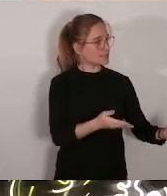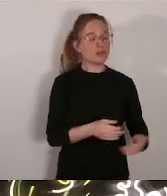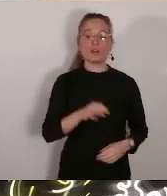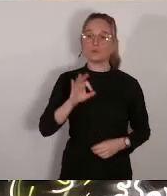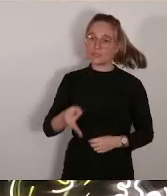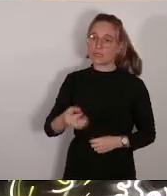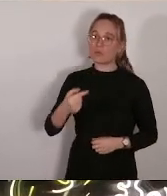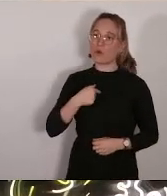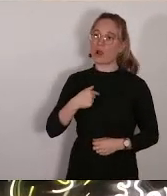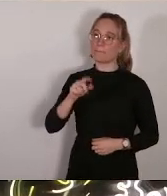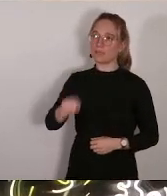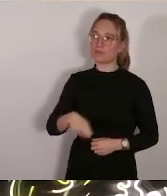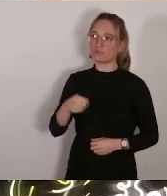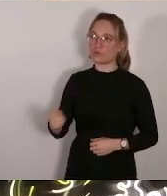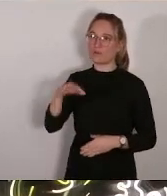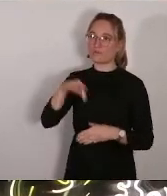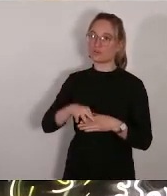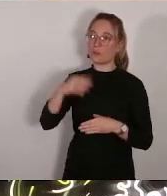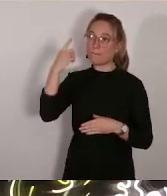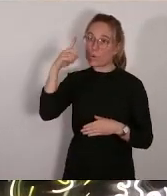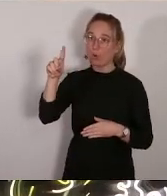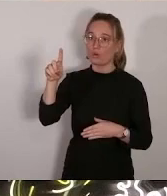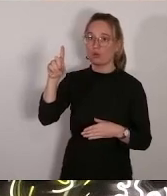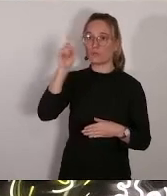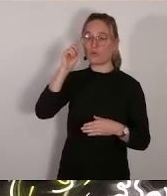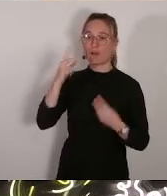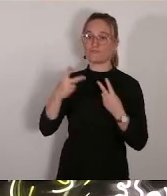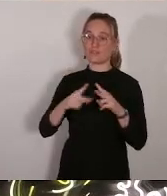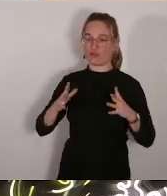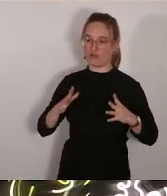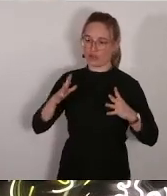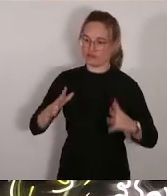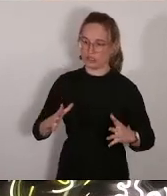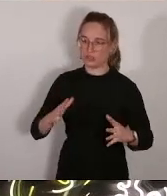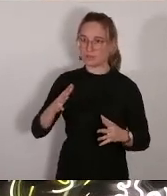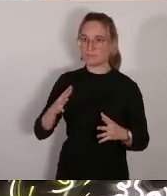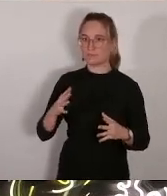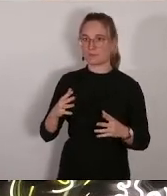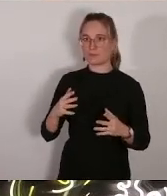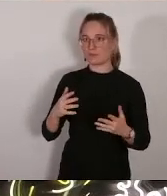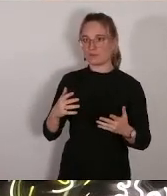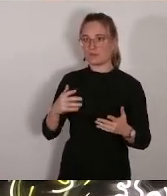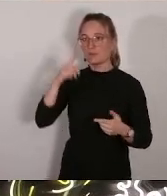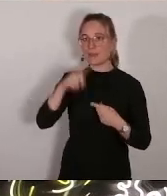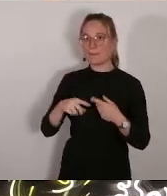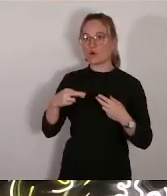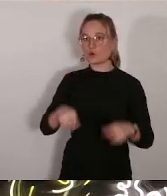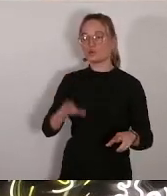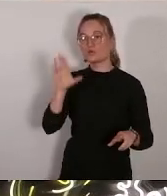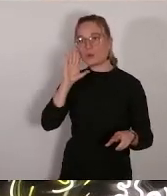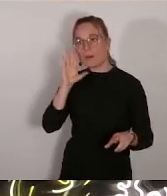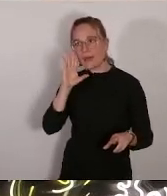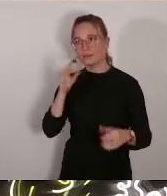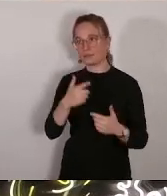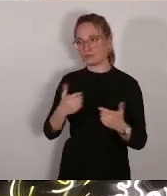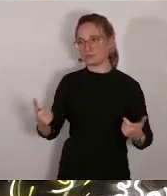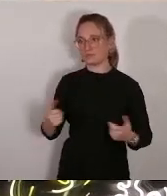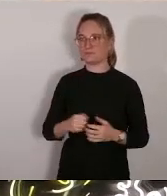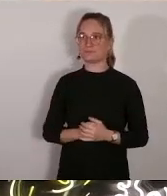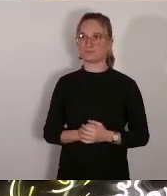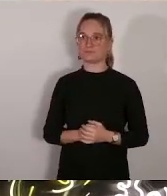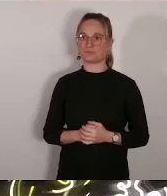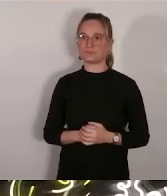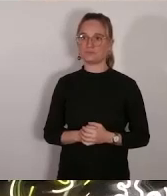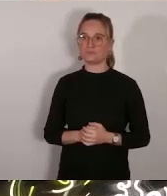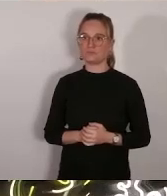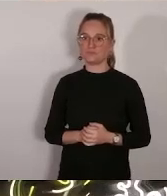pour cet engagement de la ville sur le dossier de rue d'Aubagne symbole d'une ouvrage urbaine du coeur de la ville cependant l'écoute des